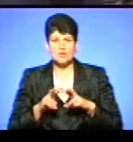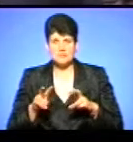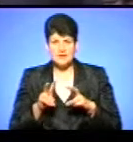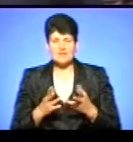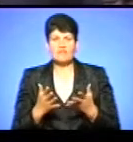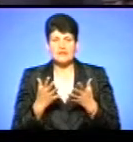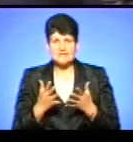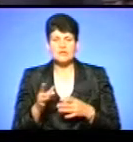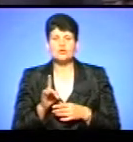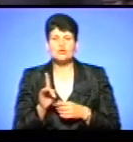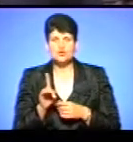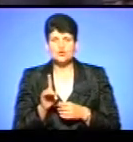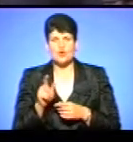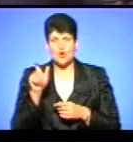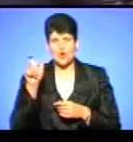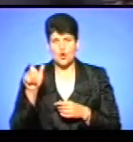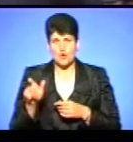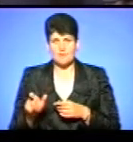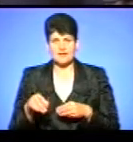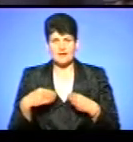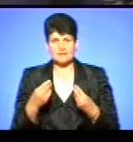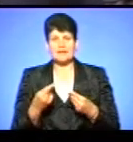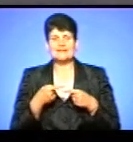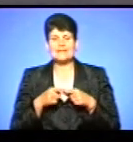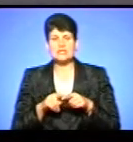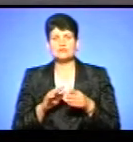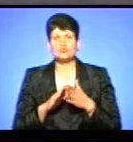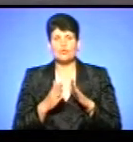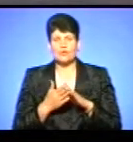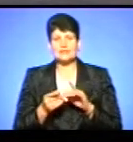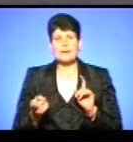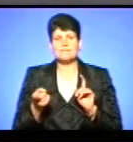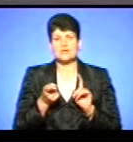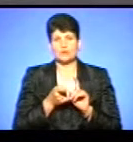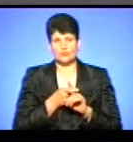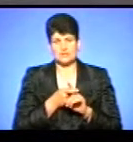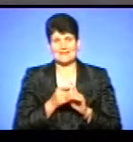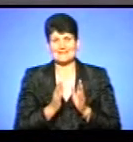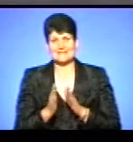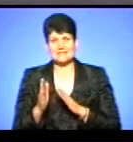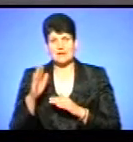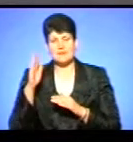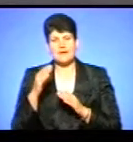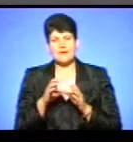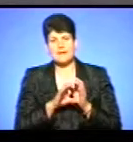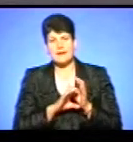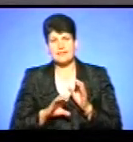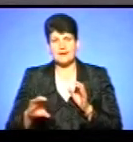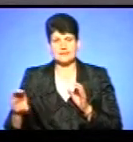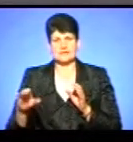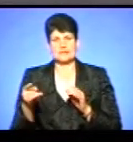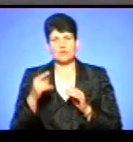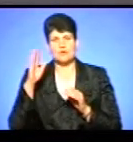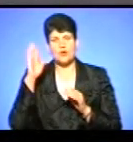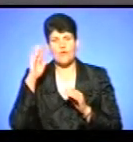Встановили, що громадянам надано технічні умови для підключення до системи каналізації комунального підприємства Тернопіль